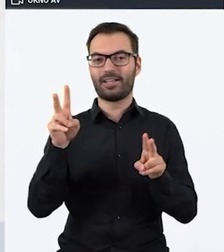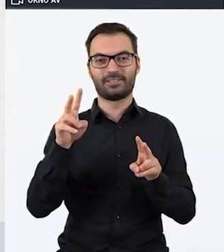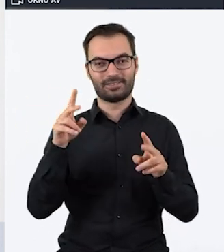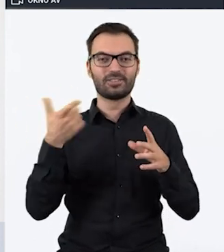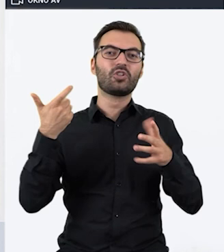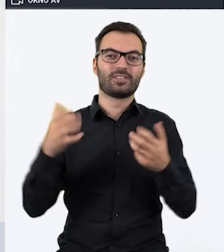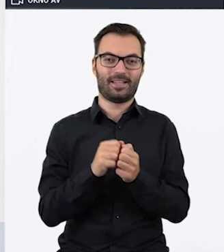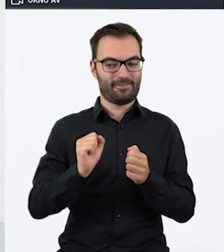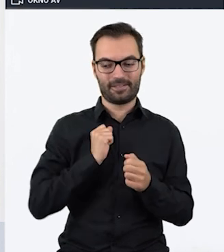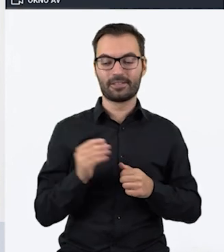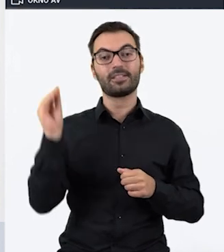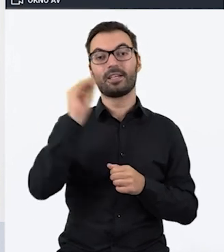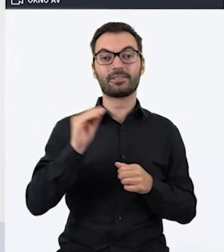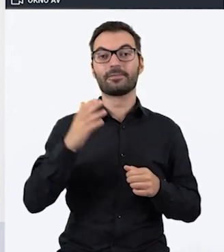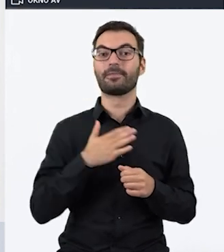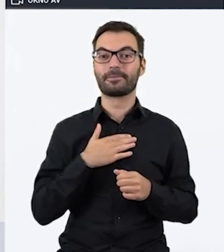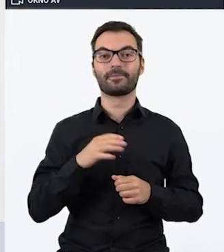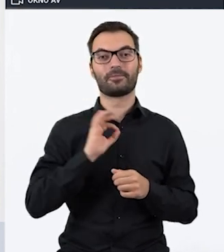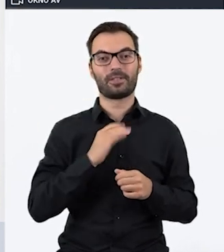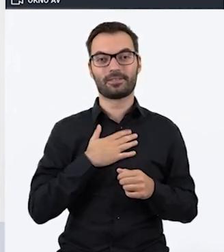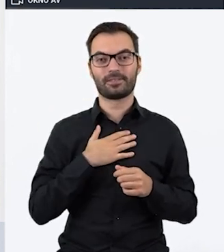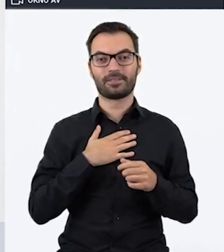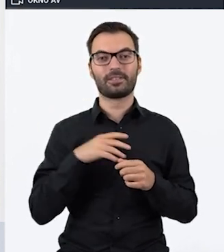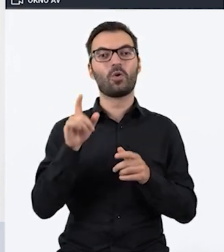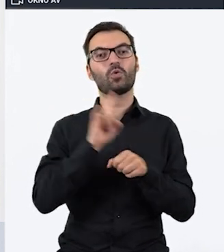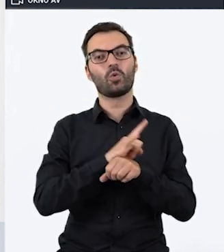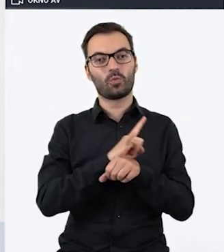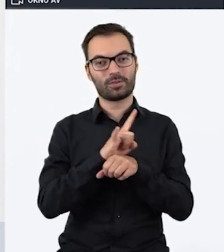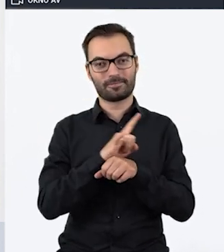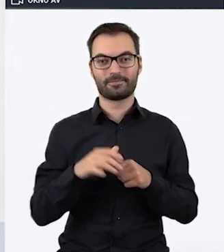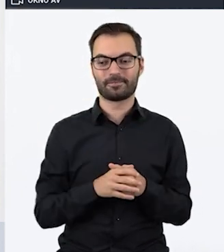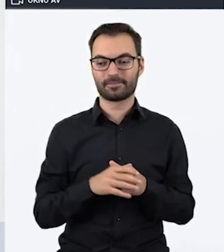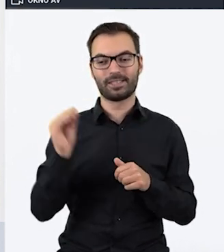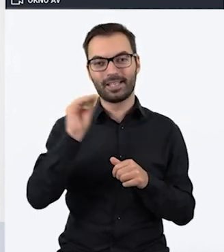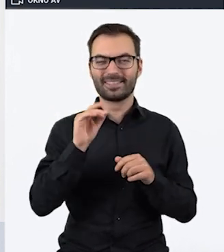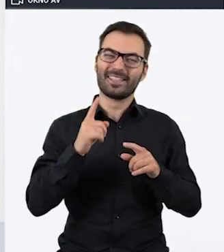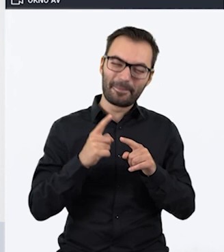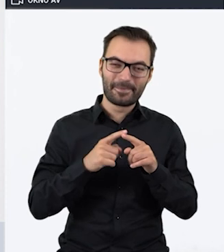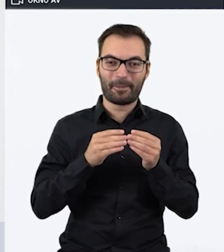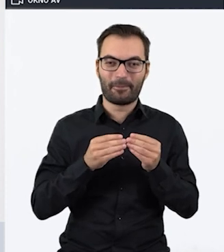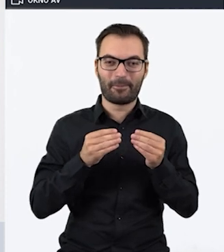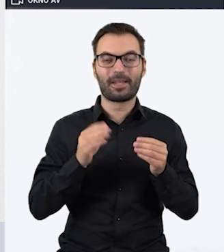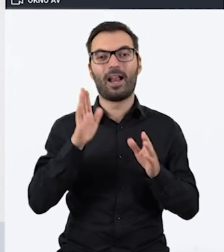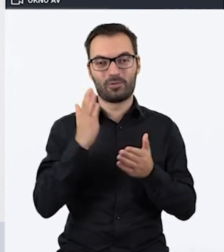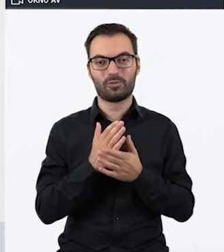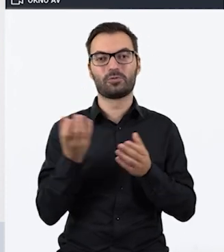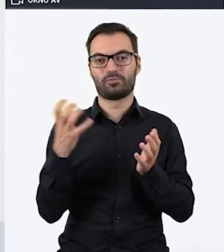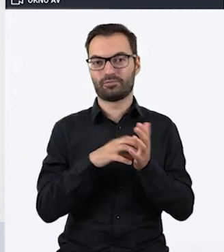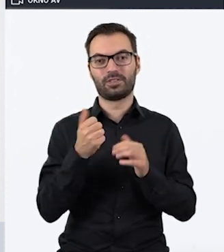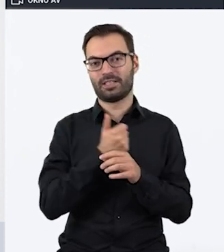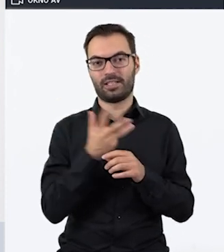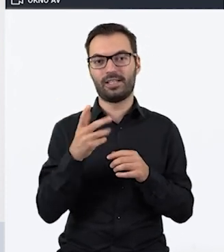siebie. Oprócz tego mamy taki swój kanał na YouTubie. On co prawda jest jeszcze raczkujący, ale znajduje się już tam kilka